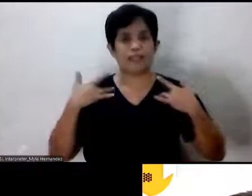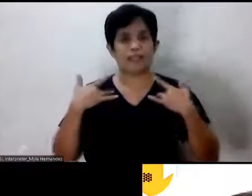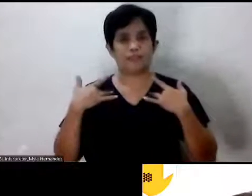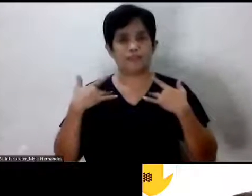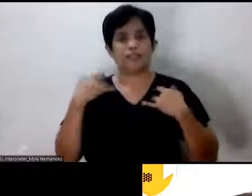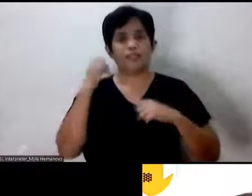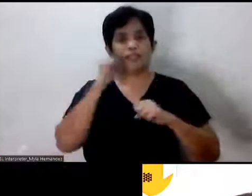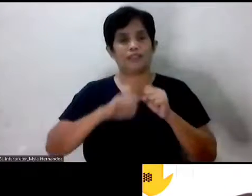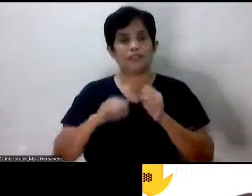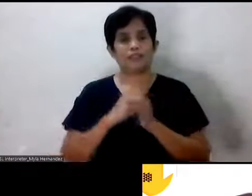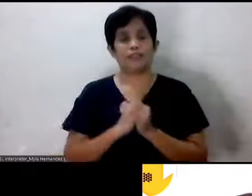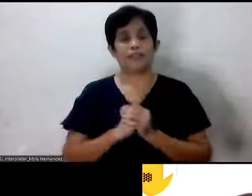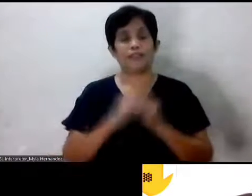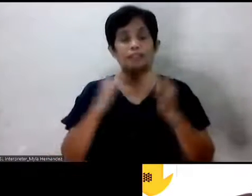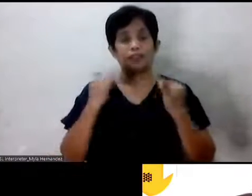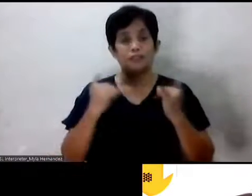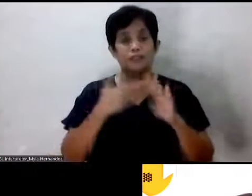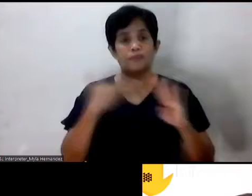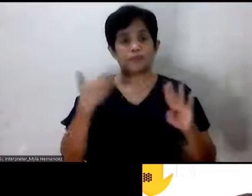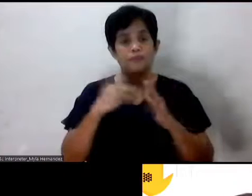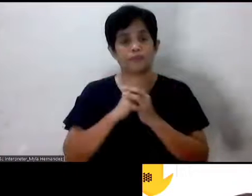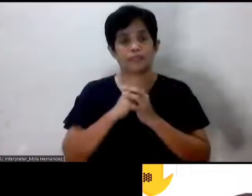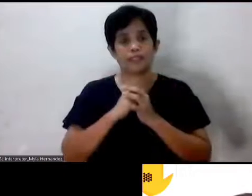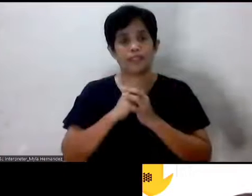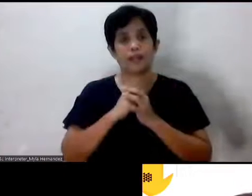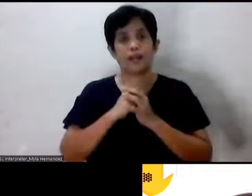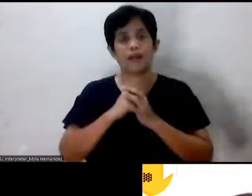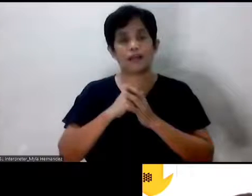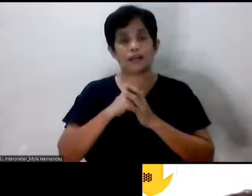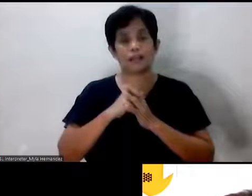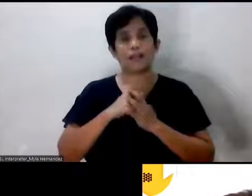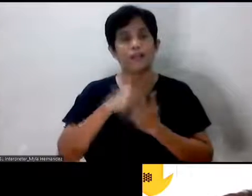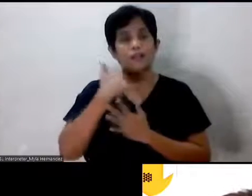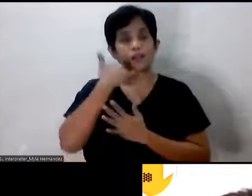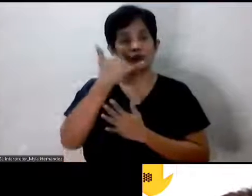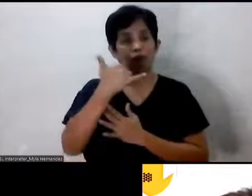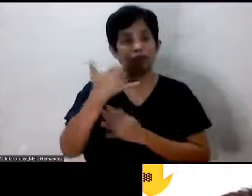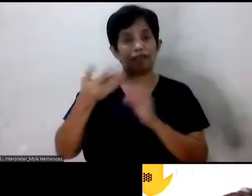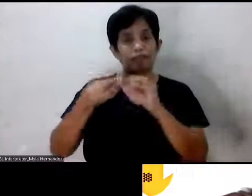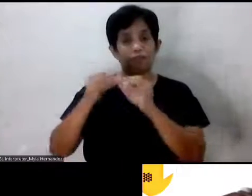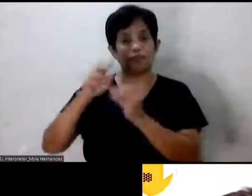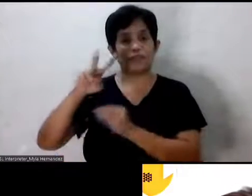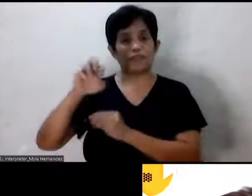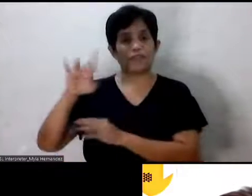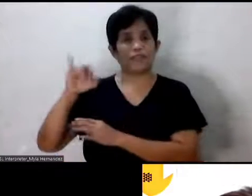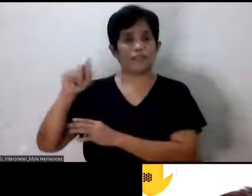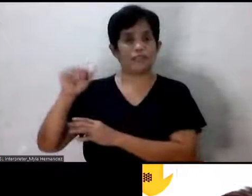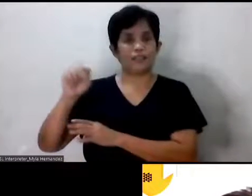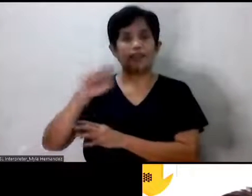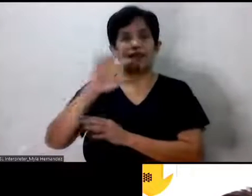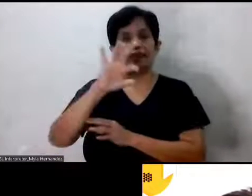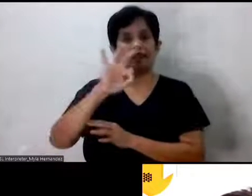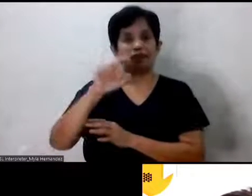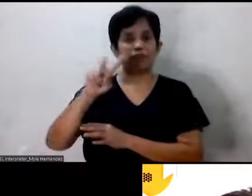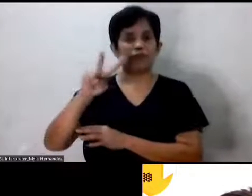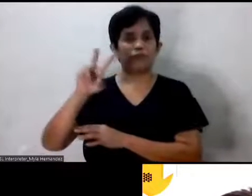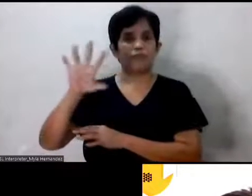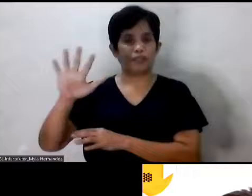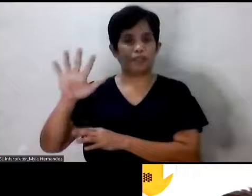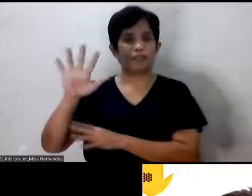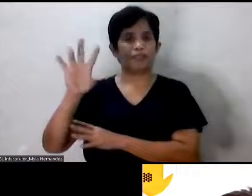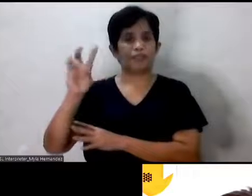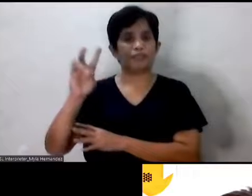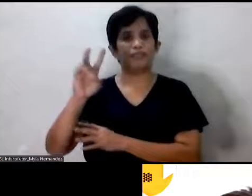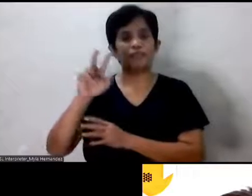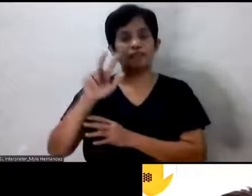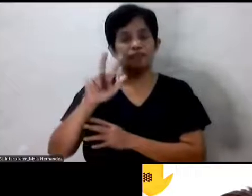kung naisip po sumama sa ating talakayan, tawag lang po kayo dito sa Veritas. Nandiyan po yung number ng Veritas. 925-7931 hanggang 39. Kung